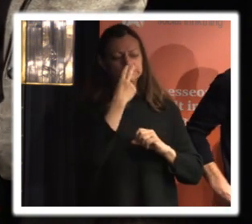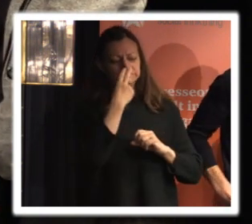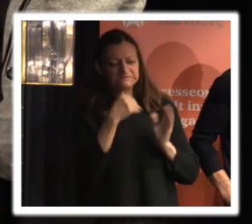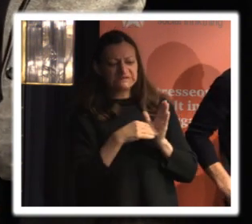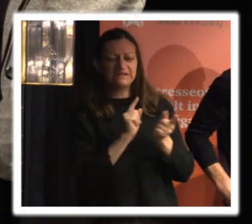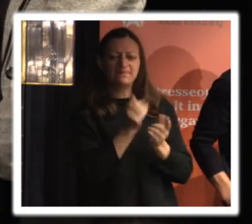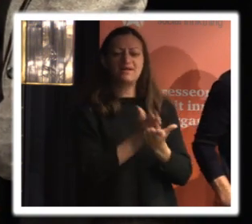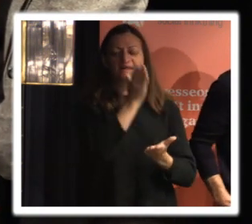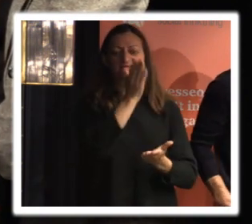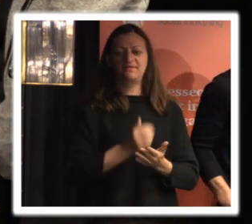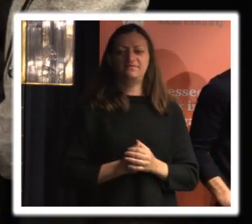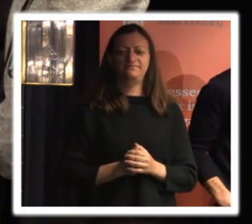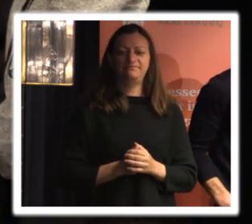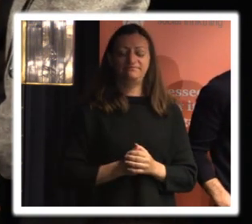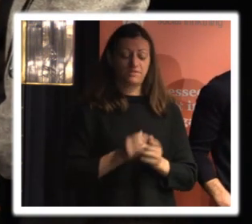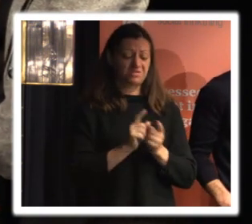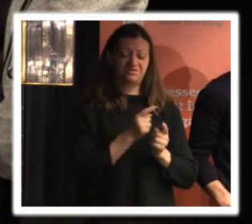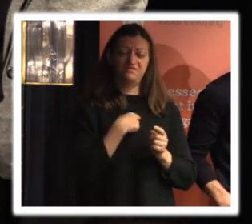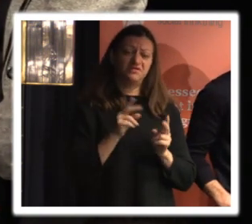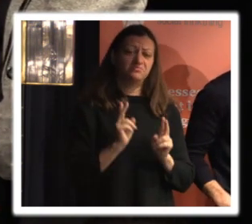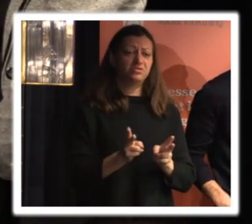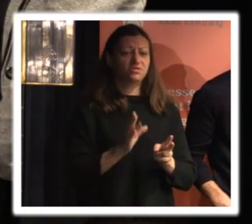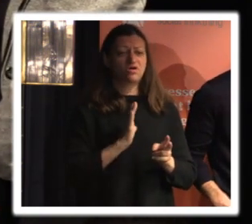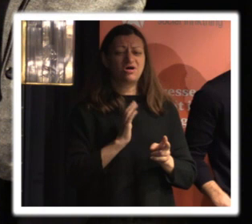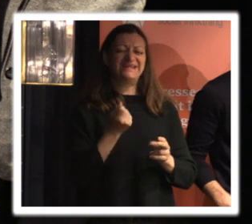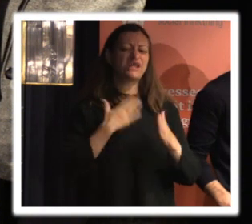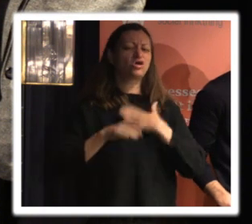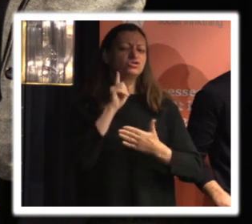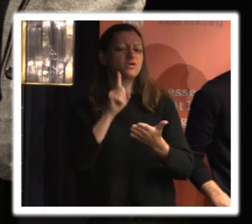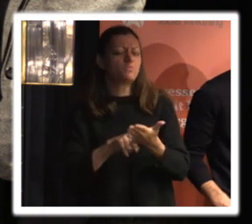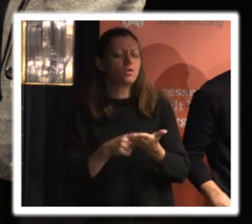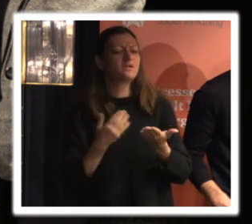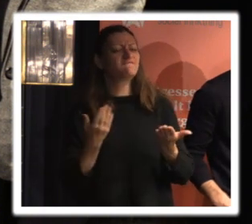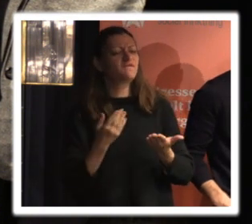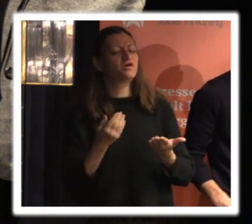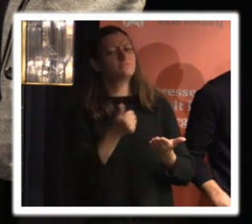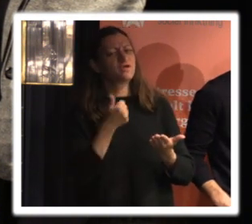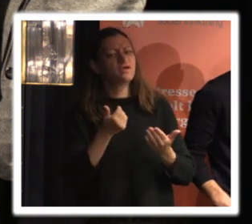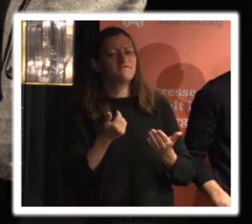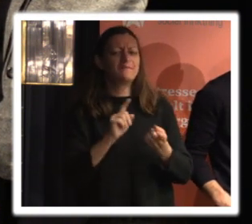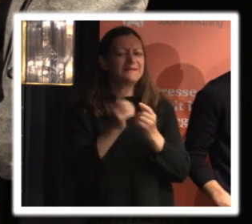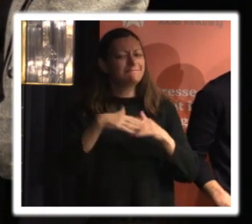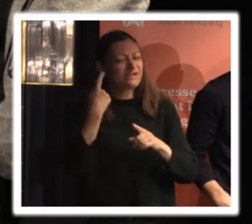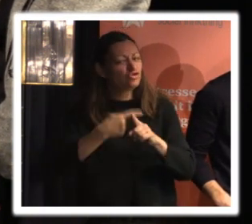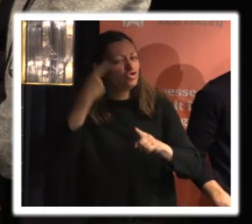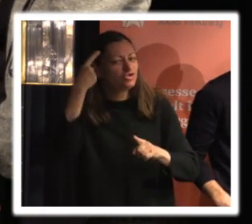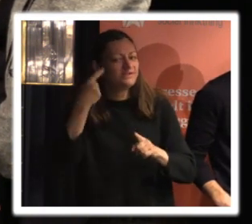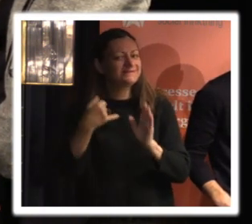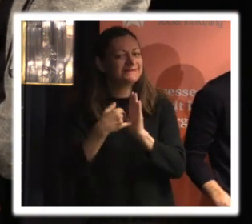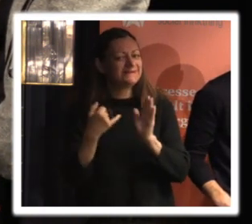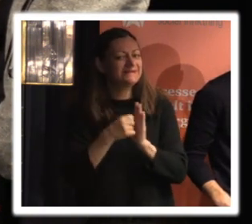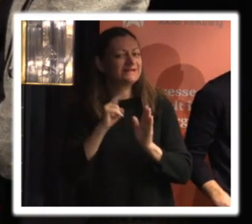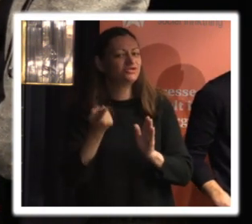gör rätt och sen så kanske vi också har en del önskemål vad som skulle behöva förtydligas och sådär i den nya dataskyddslagen